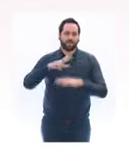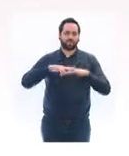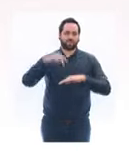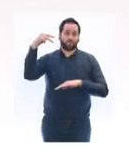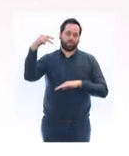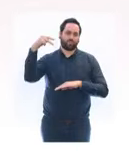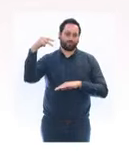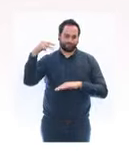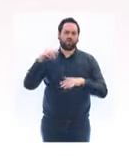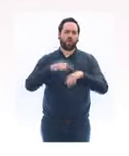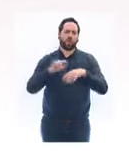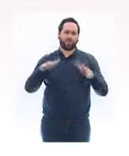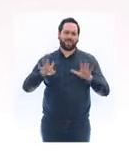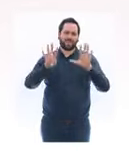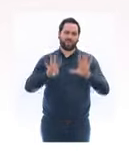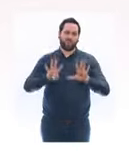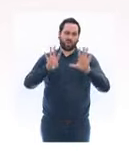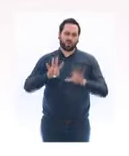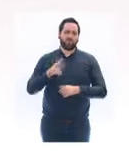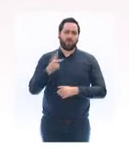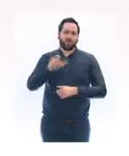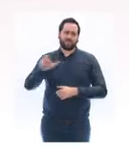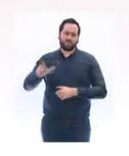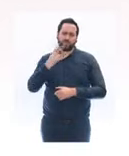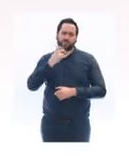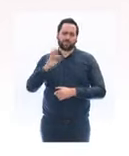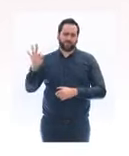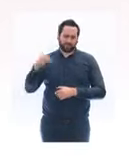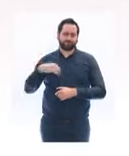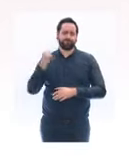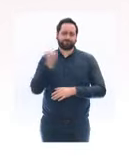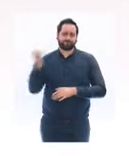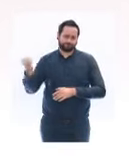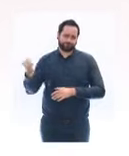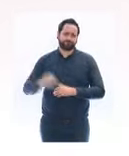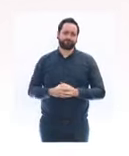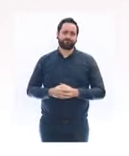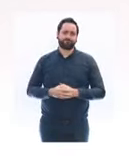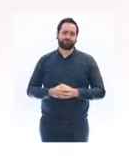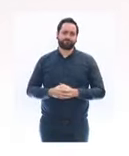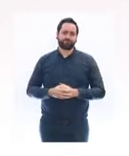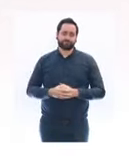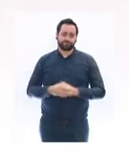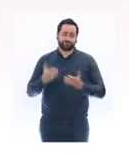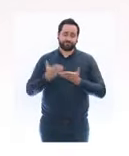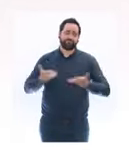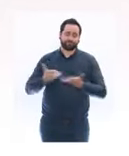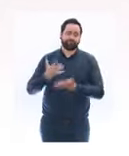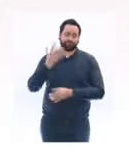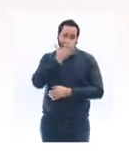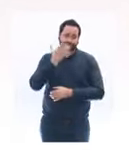de 9h, trois de nos compatriotes ont été assassinés à l'arme blanche dans des circonstances abjectes.